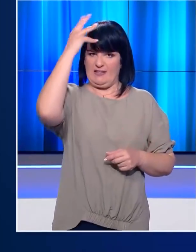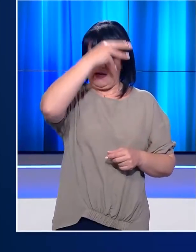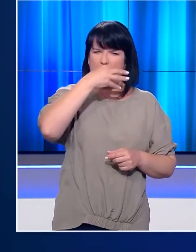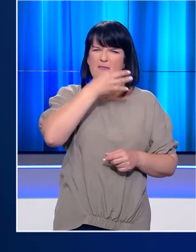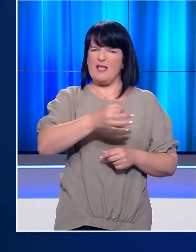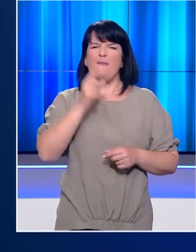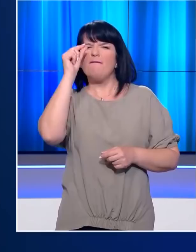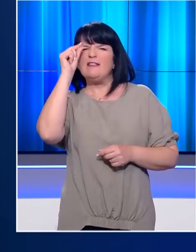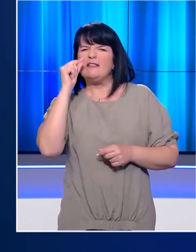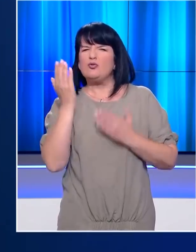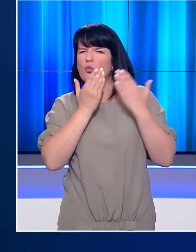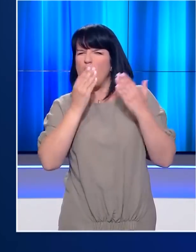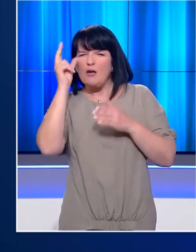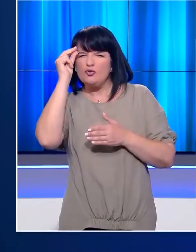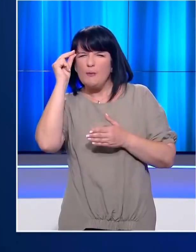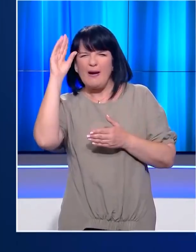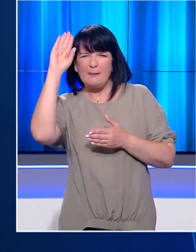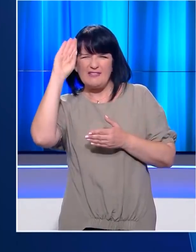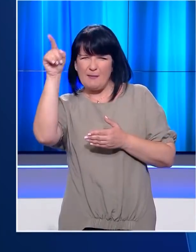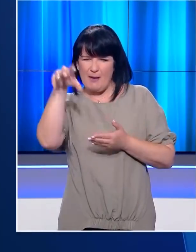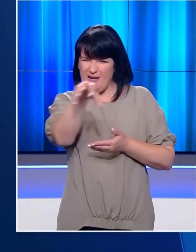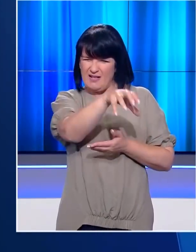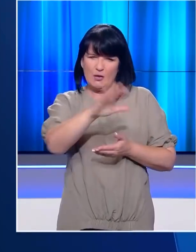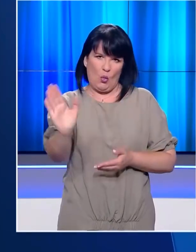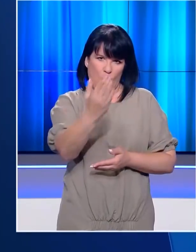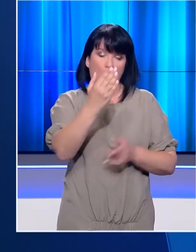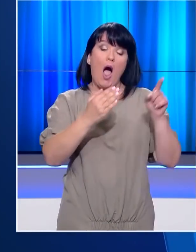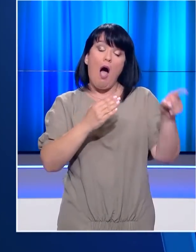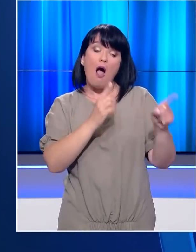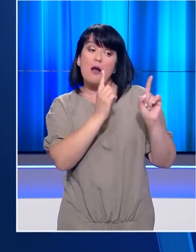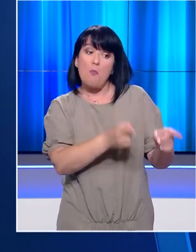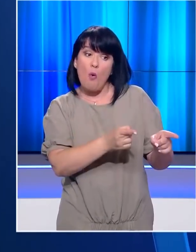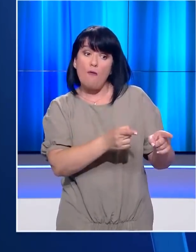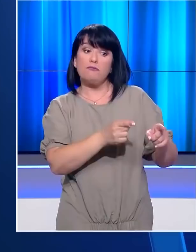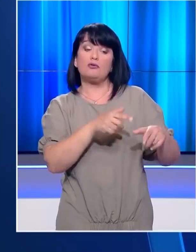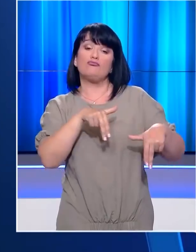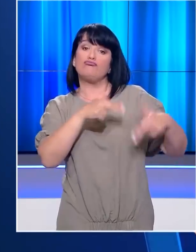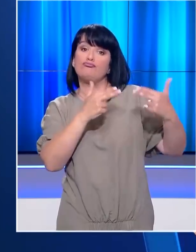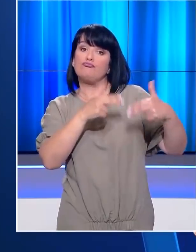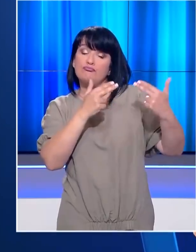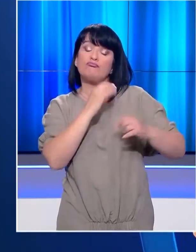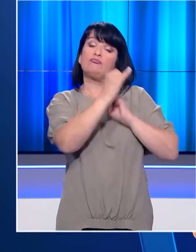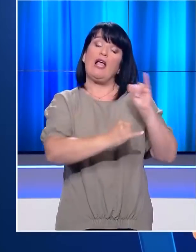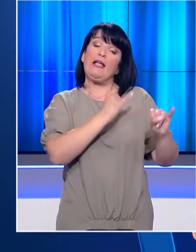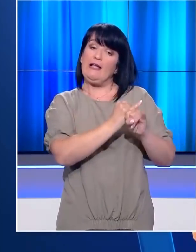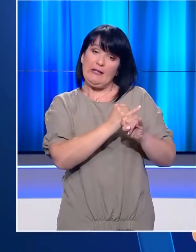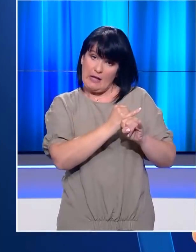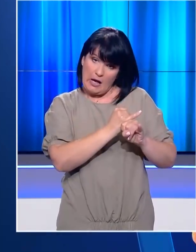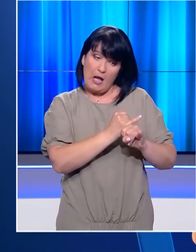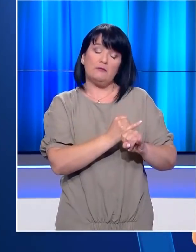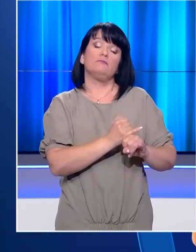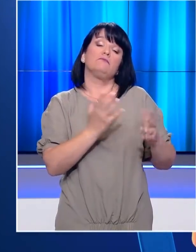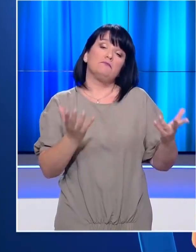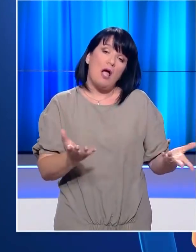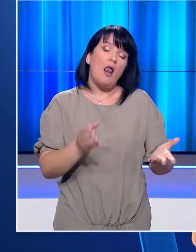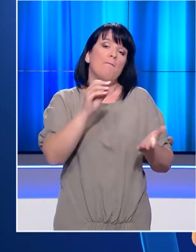απελάσει ξένος φοιτητές που σπουδάζουν σε Αμερικανικά Πανεπιστήμια εάν ακείνει να αποφασίσουν να παραδίδονται μαθήματα αποκλειστικά μέσω διαδικτύου